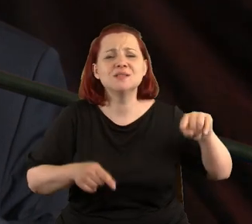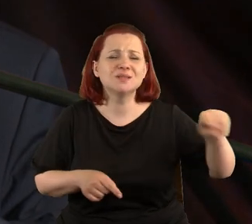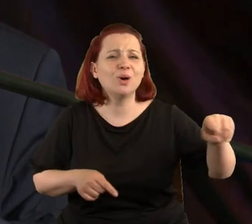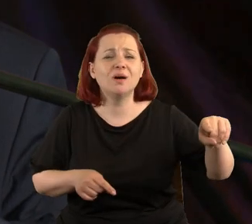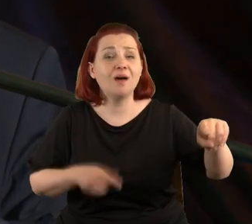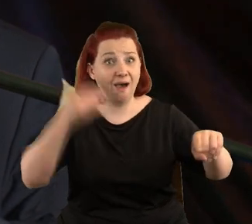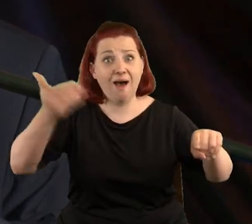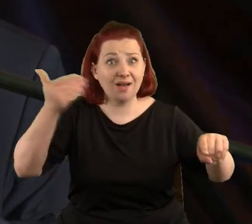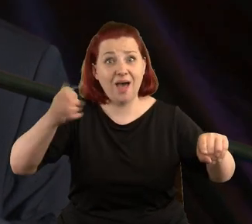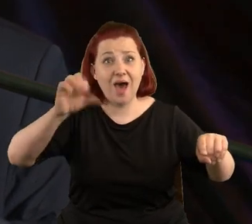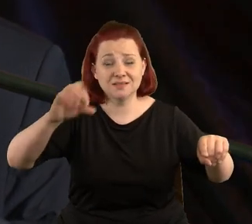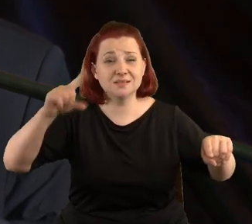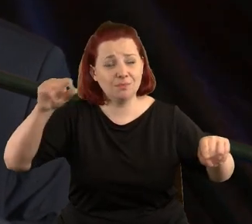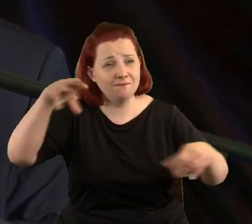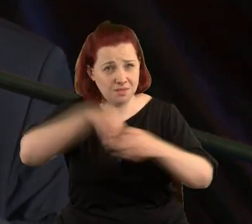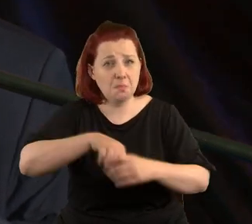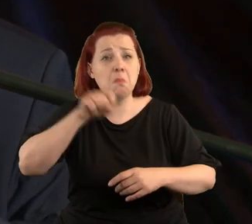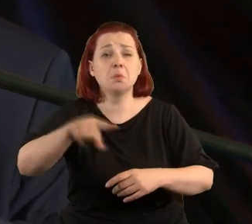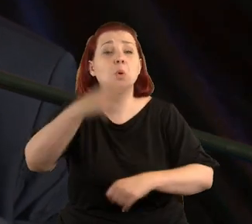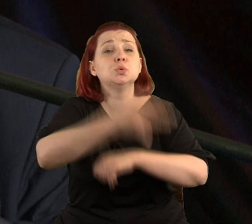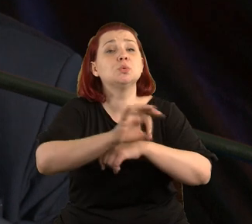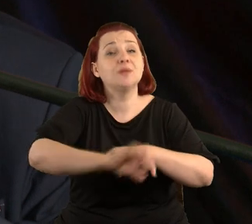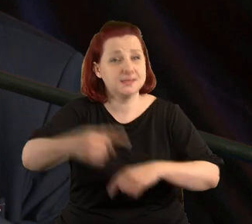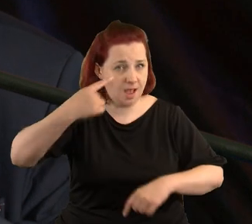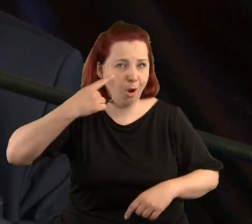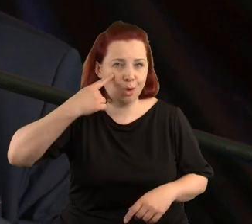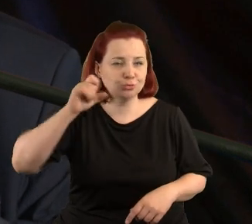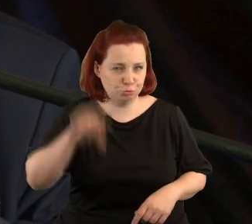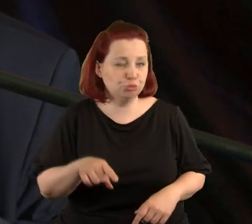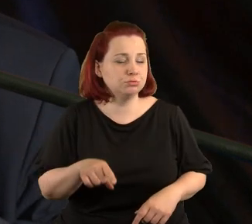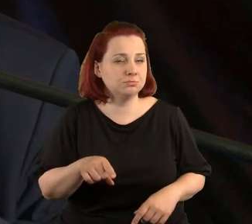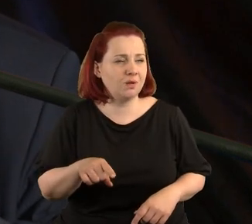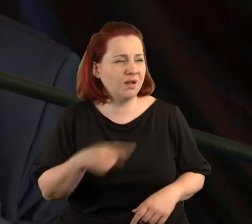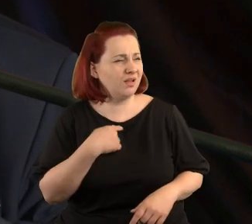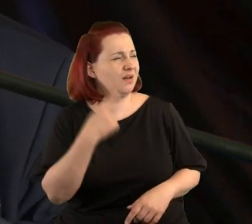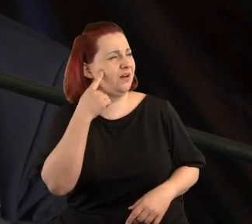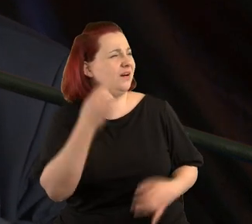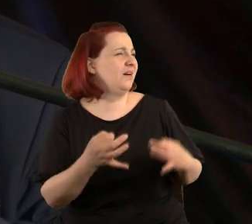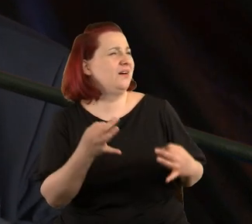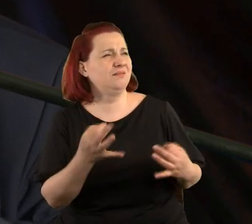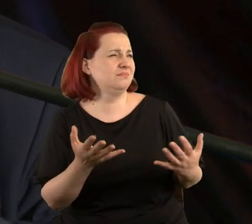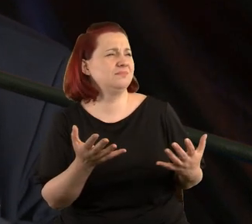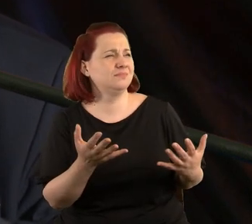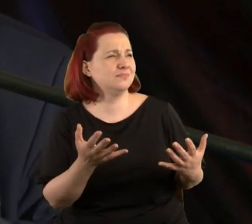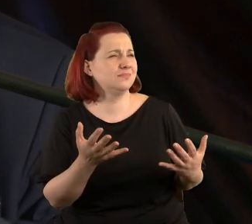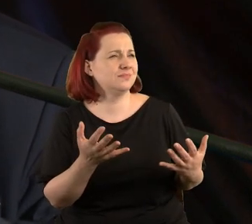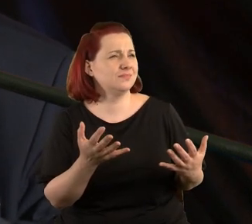w Akademii Sztuk Pięknych są studia zaoczne? Ja tak się zastanawiam i tak